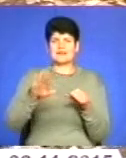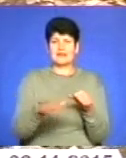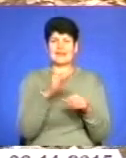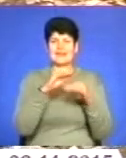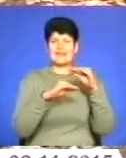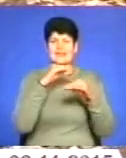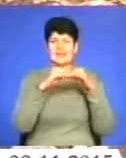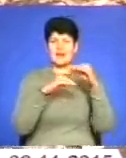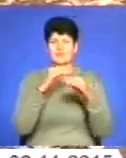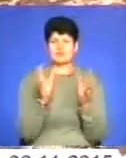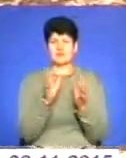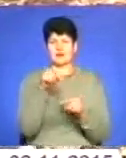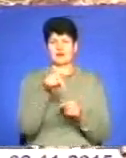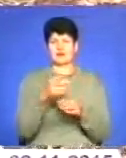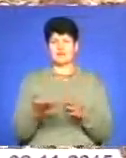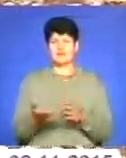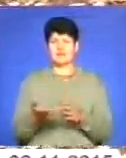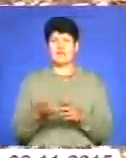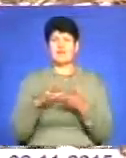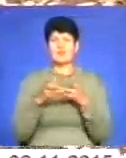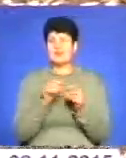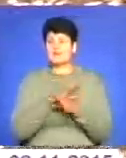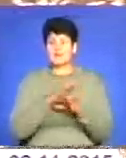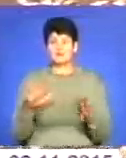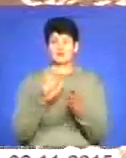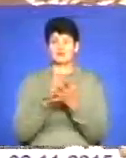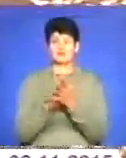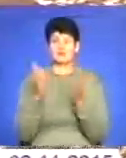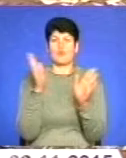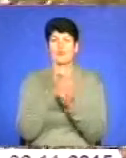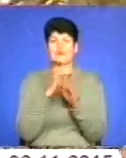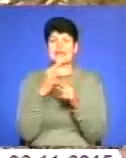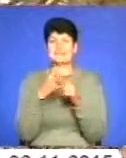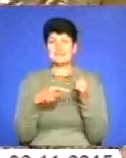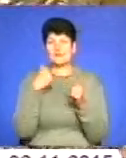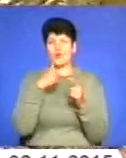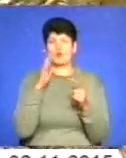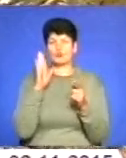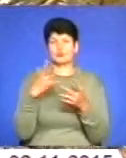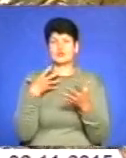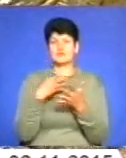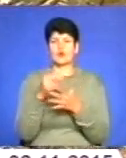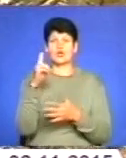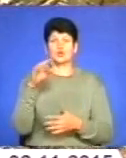зберігаючи в ній рослинні залишки. В результаті не буде забруднюватись повітря, а за півроку кожен матиме власне безкоштовне добриво.